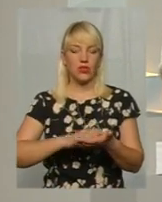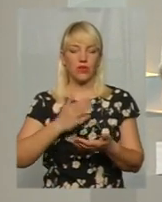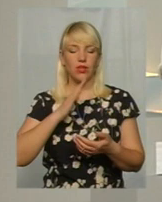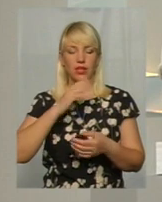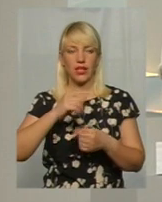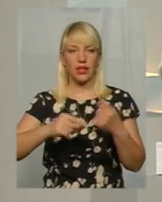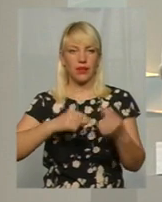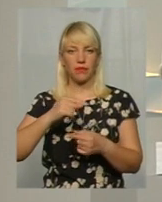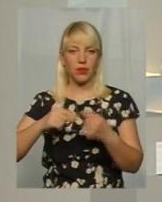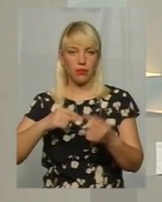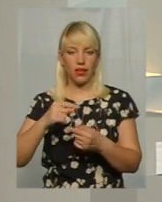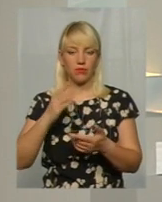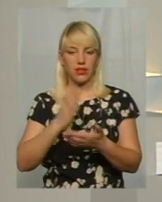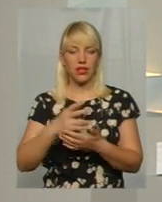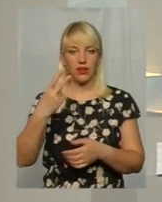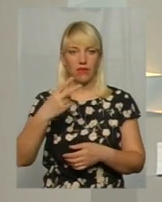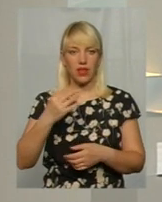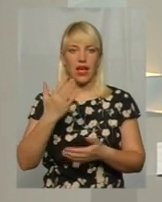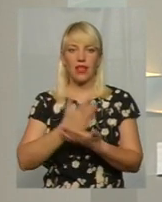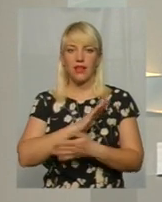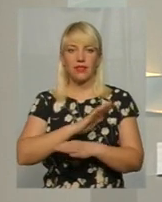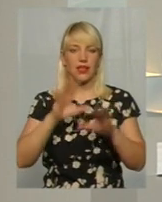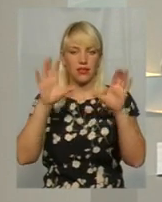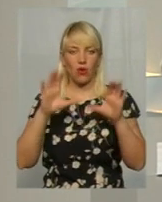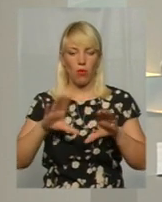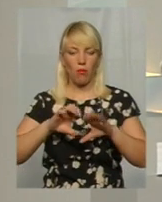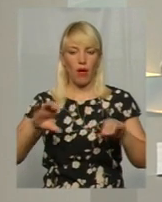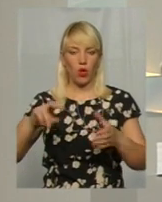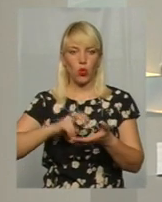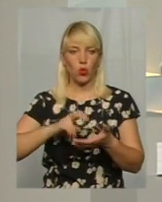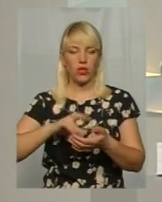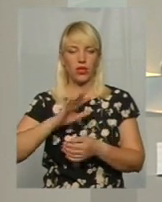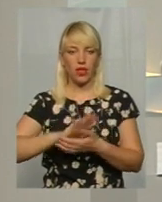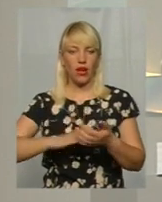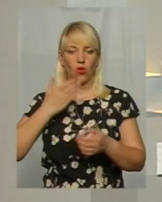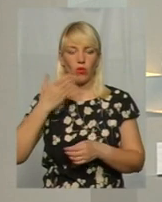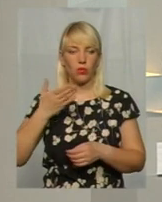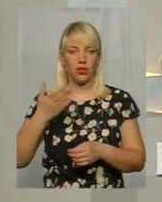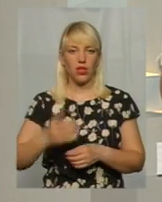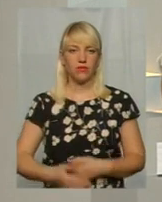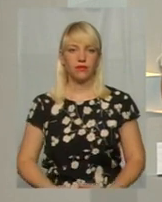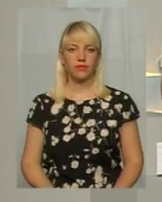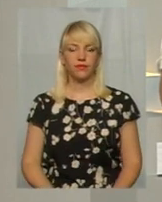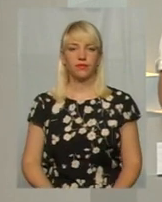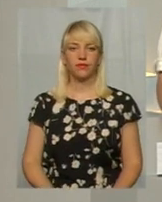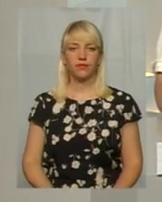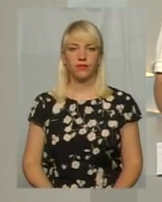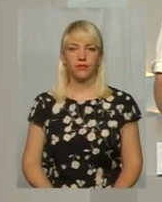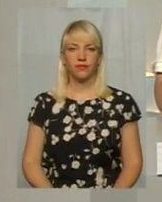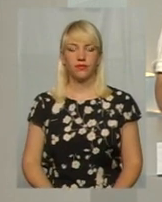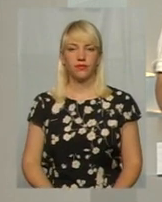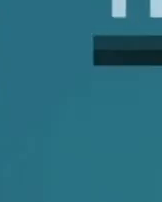також несанкціоновані батути. Про це далі у коментарі спеціаліста управління культури і туризму, а ми продовжимо студію далі.